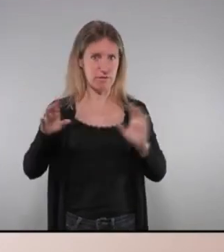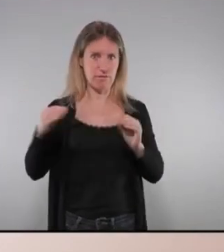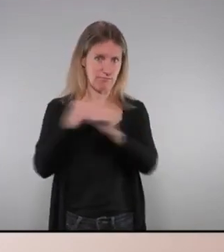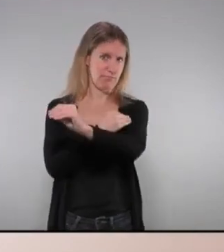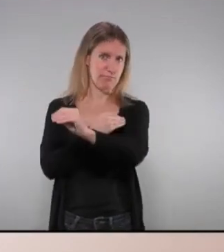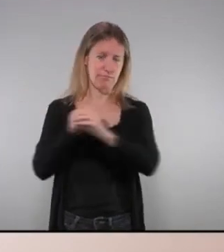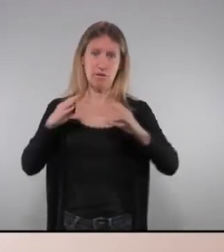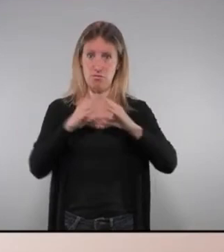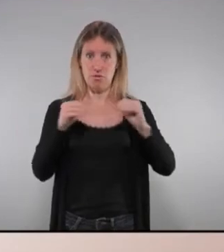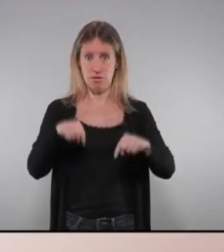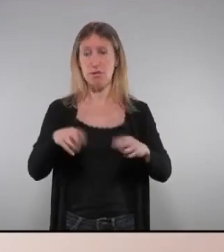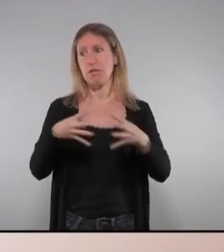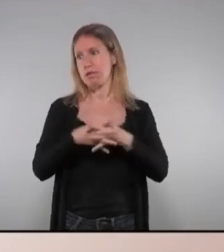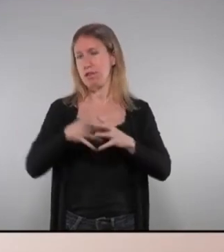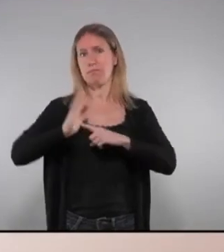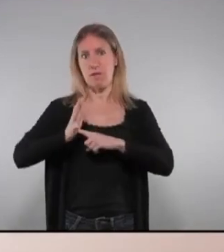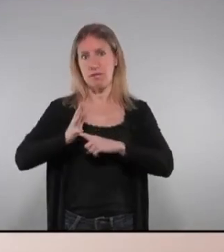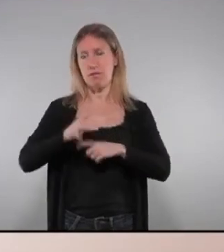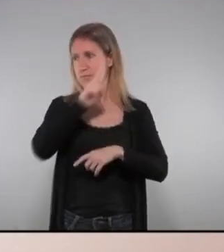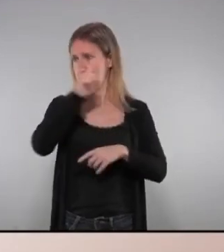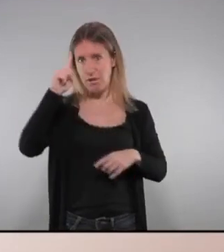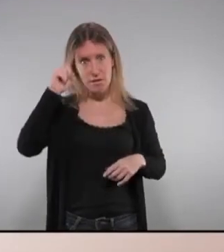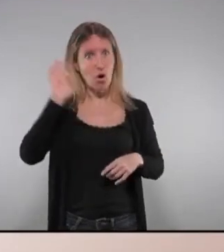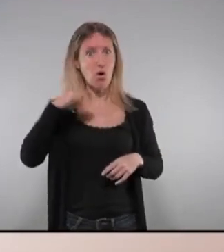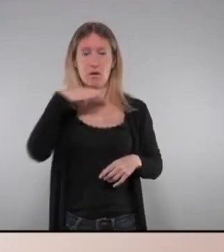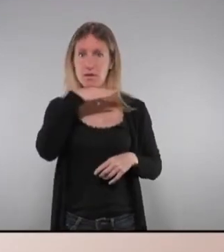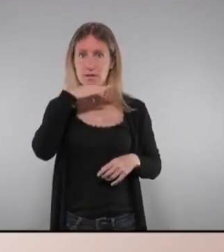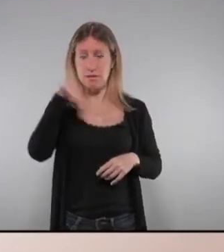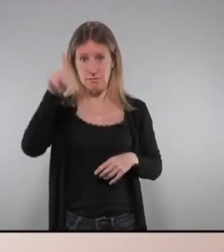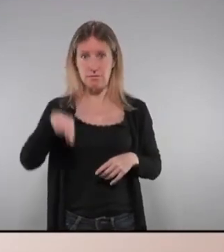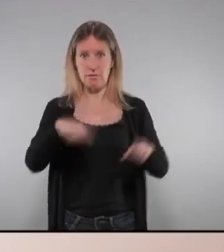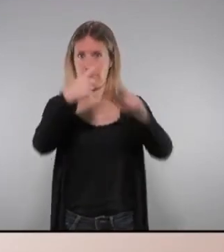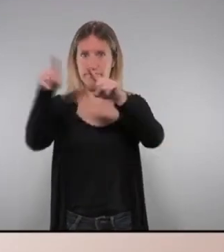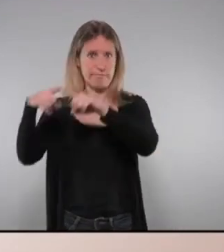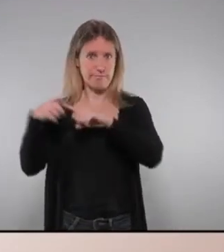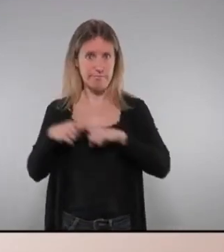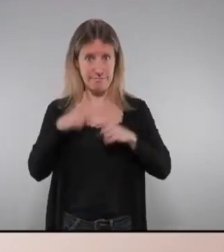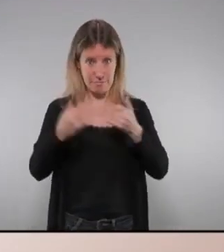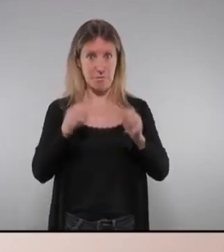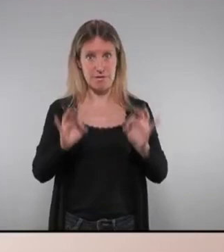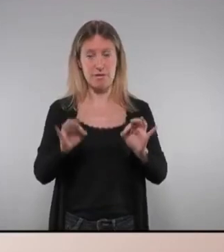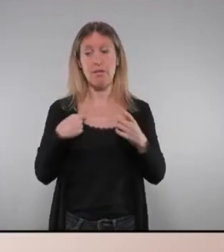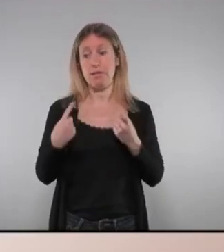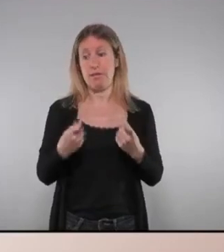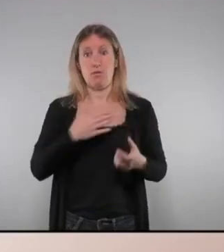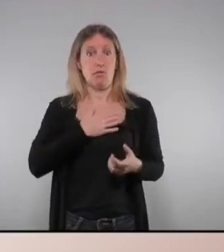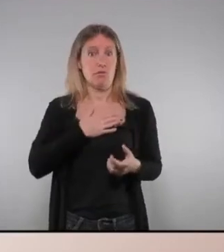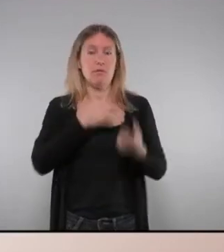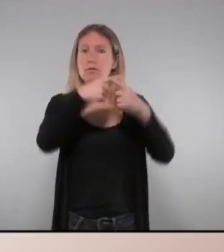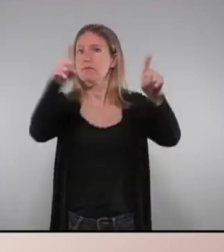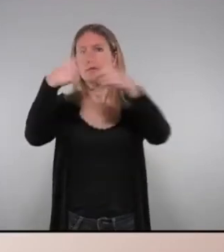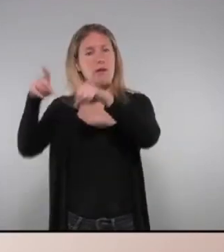Andalusia com ho són a Castilla-la-La Manxa a Madrid o a Galícia i aquest és el veritable problema les nostres necessitats són